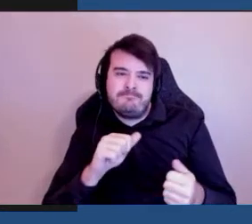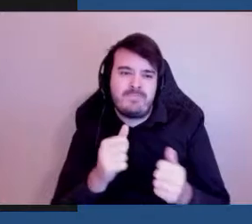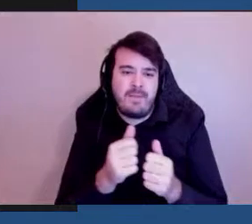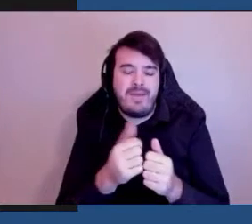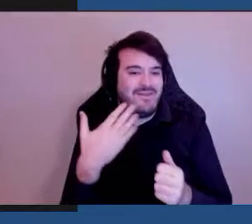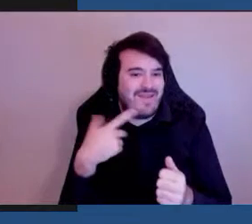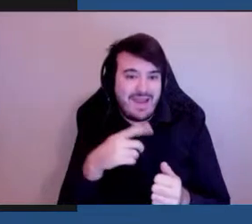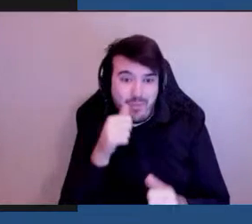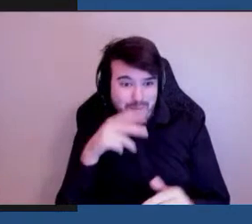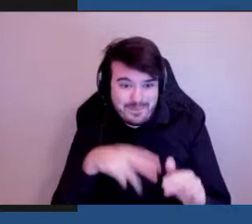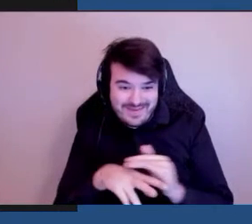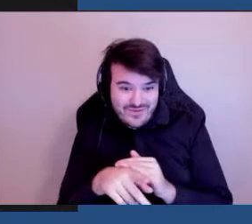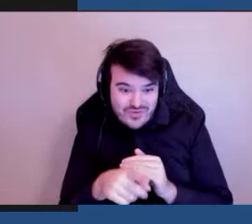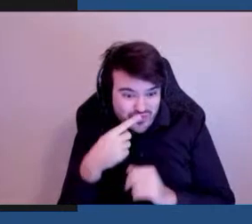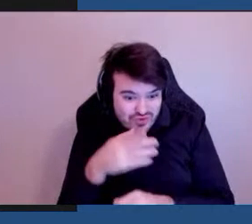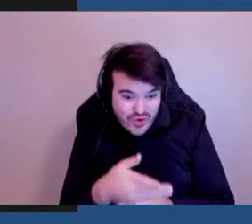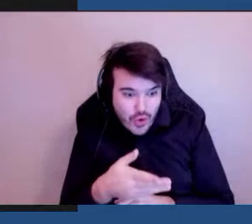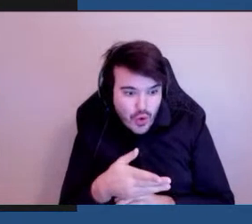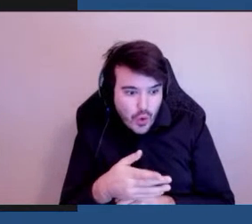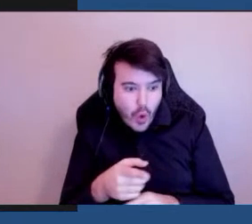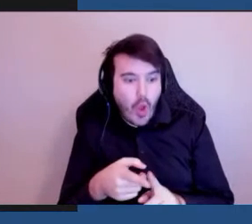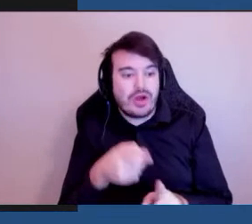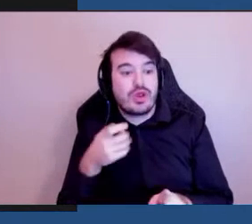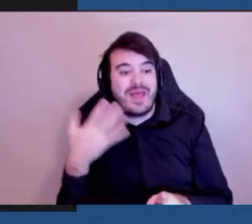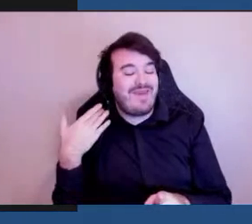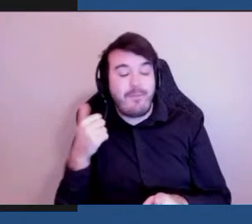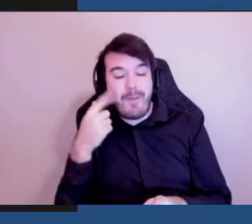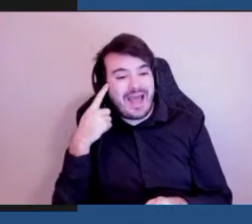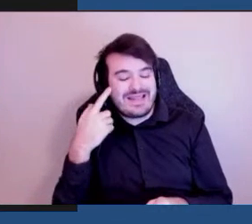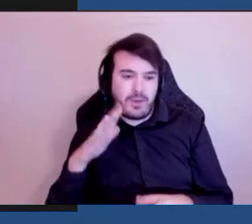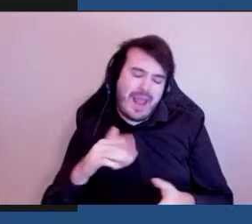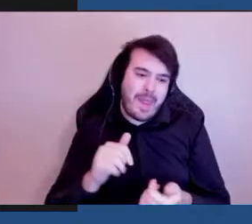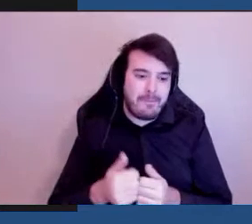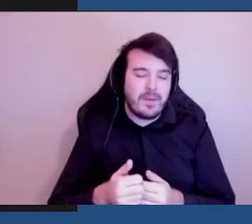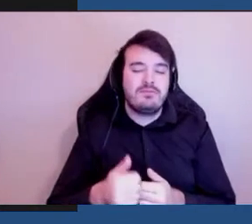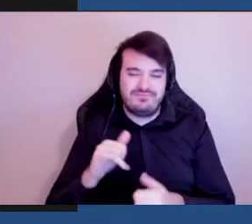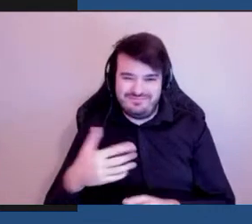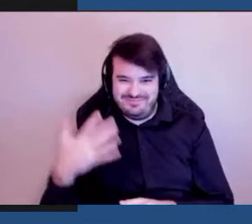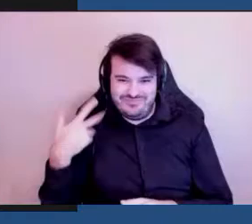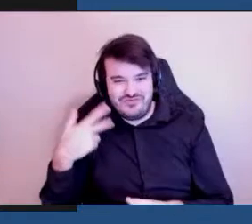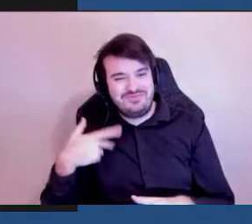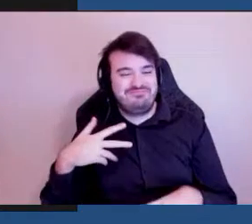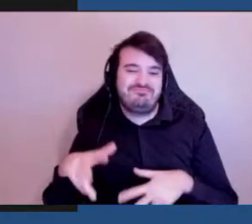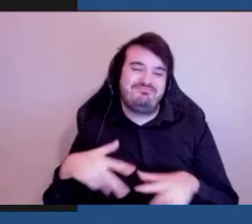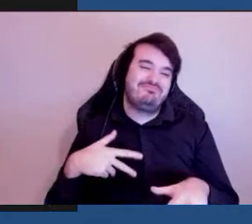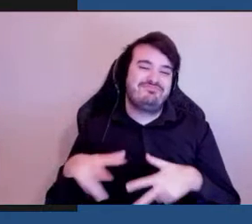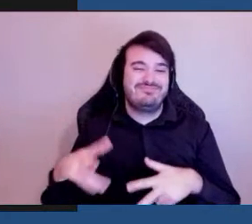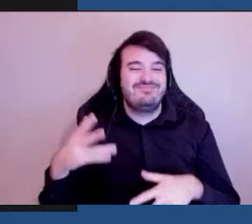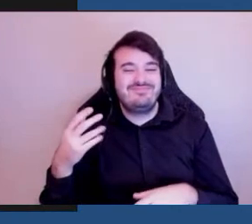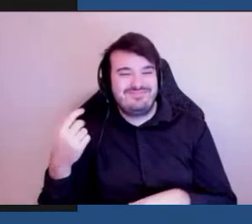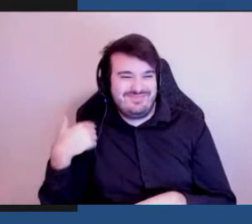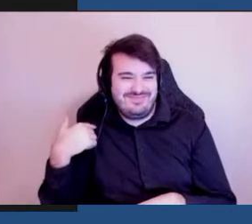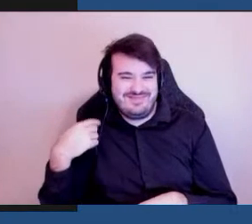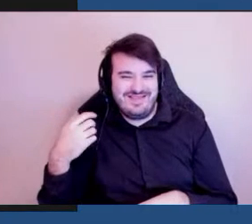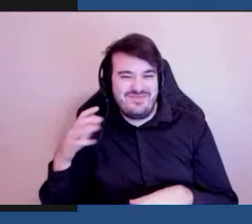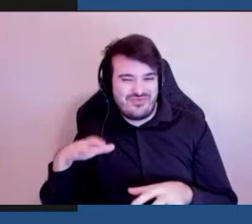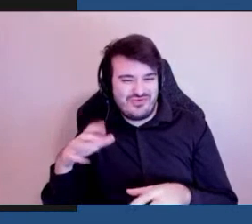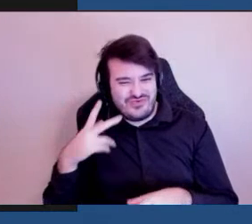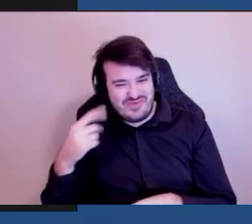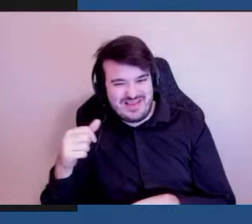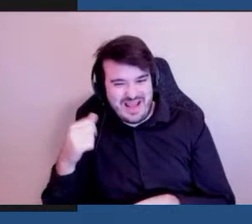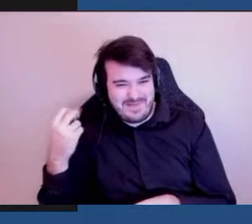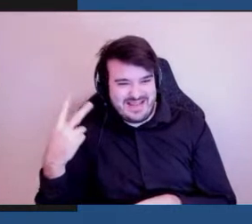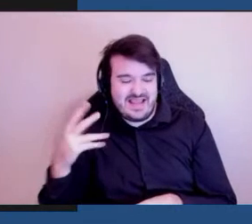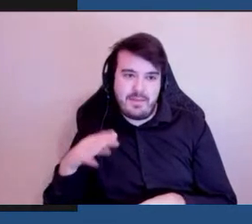conçu pour ça à l'origine? Alors, lundi, on était en train de se promener, vous voyez, dans la pluie et on a eu d'excellents